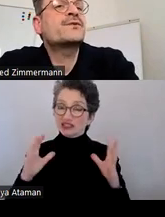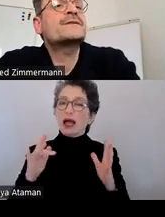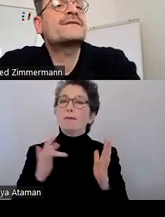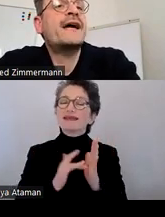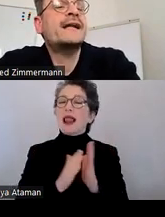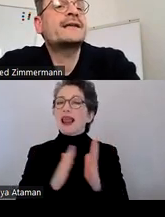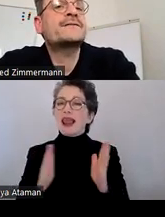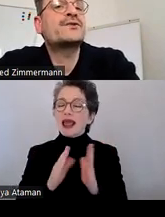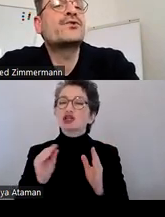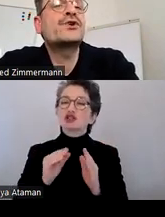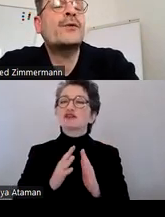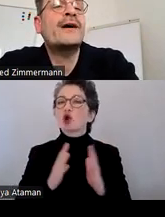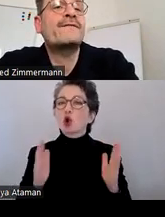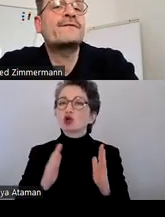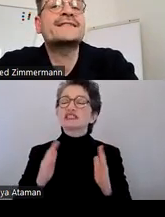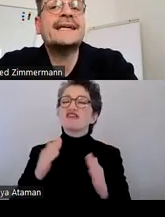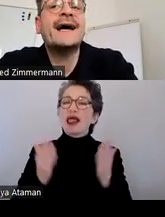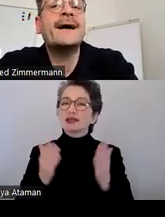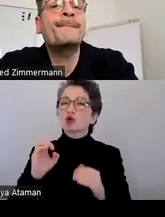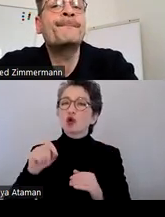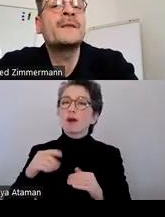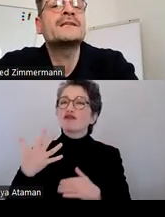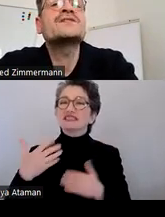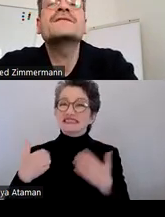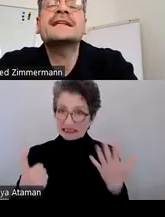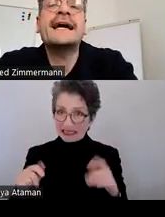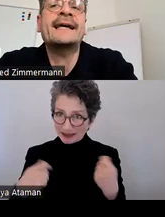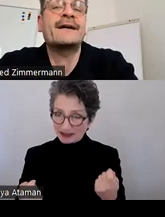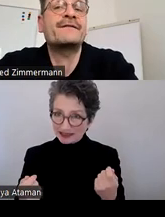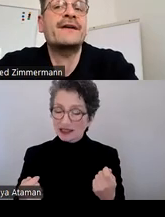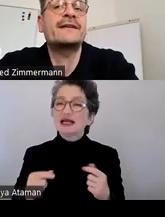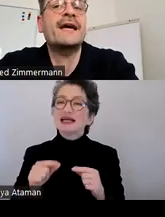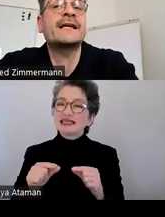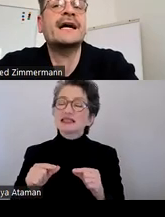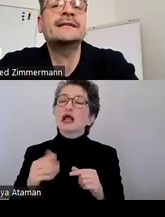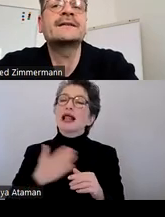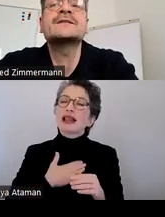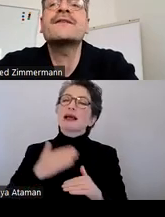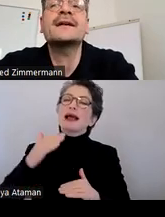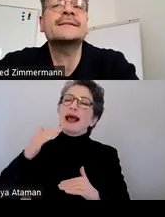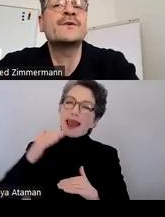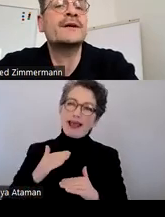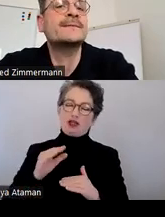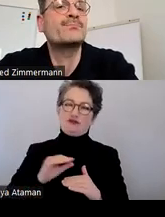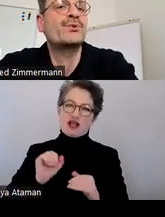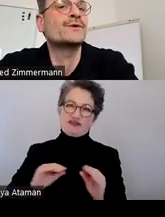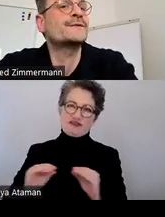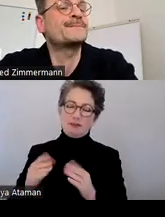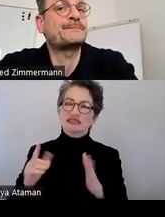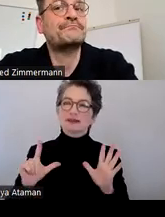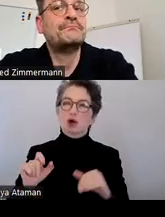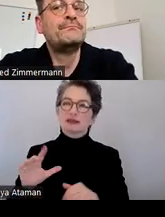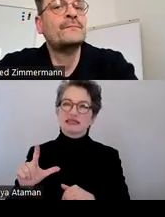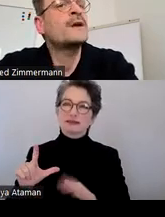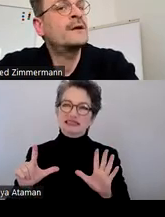-Schriftgrößenverhältnis von 0,56 haben, die Schrift kleiner verwendet werden kann, und zwar 7,7 Punkt.